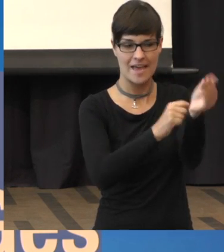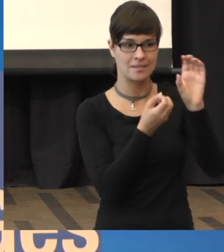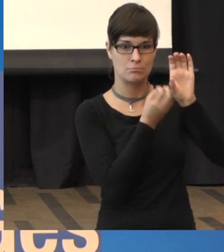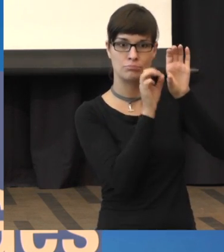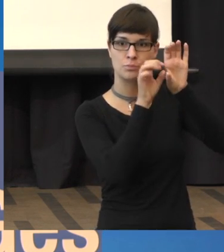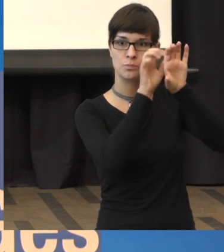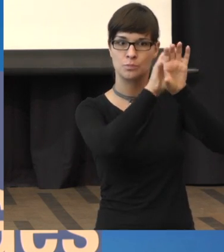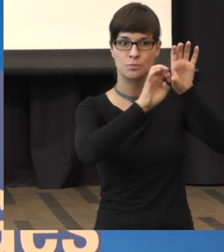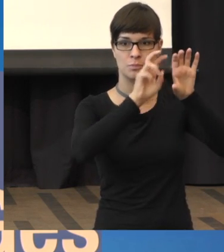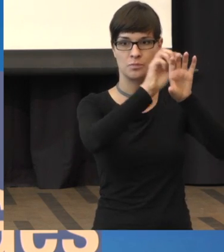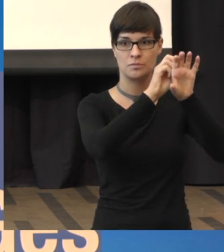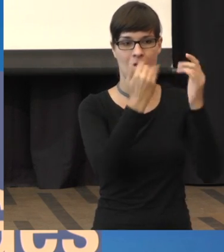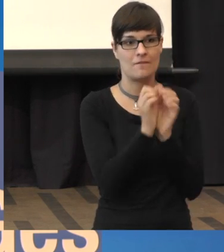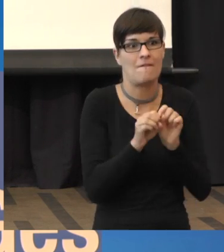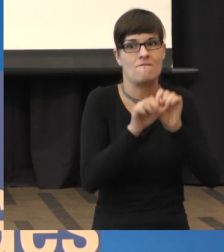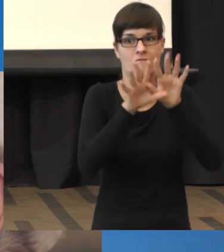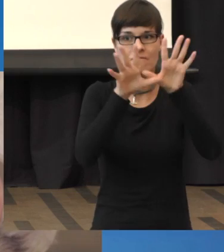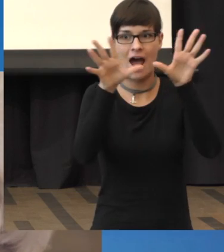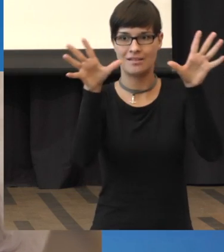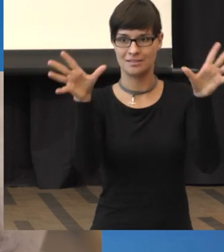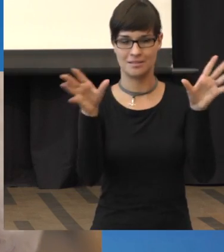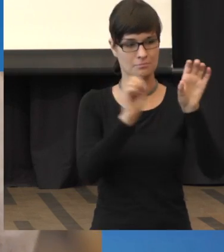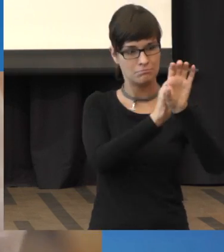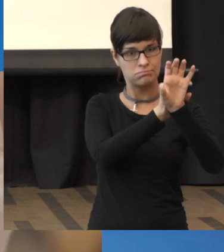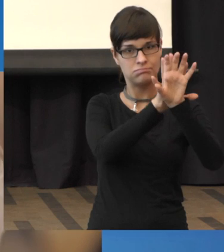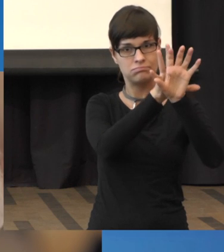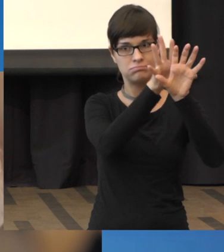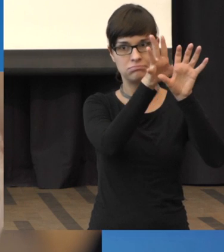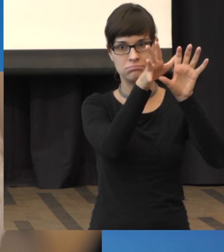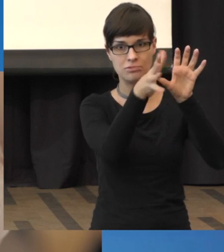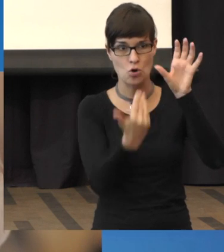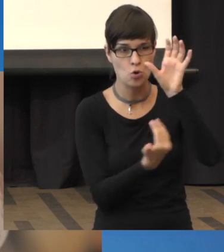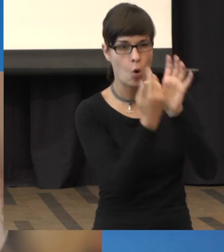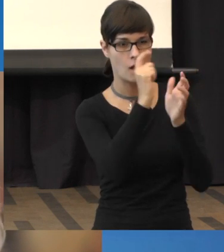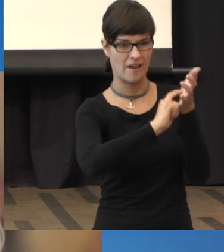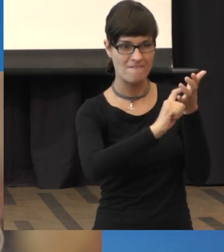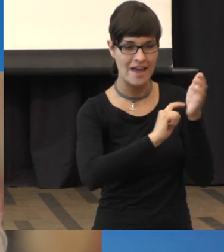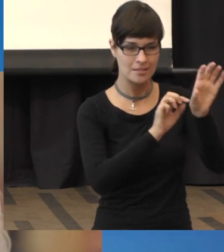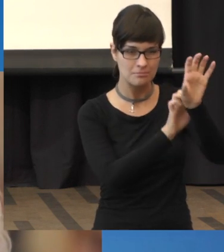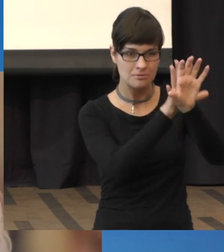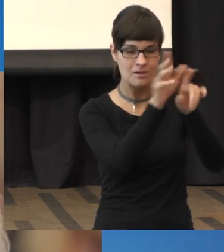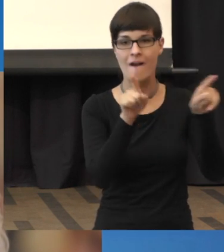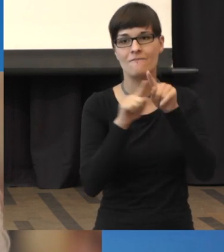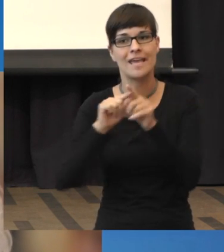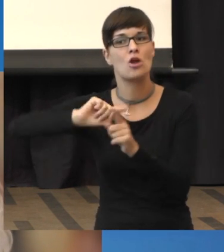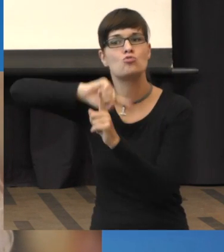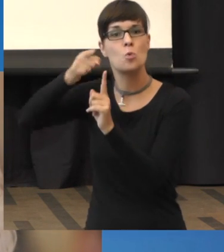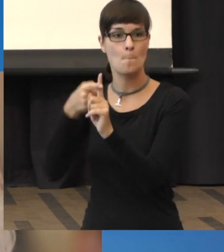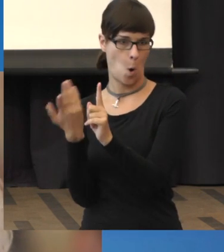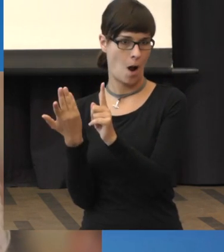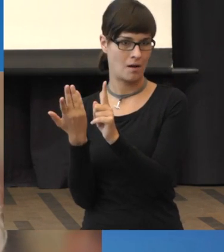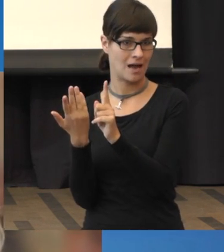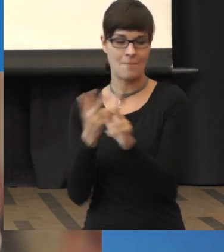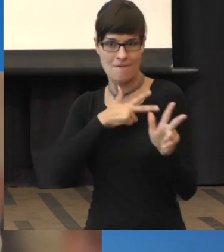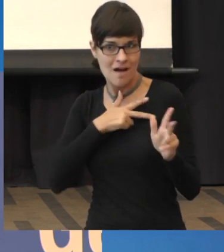diese Blutgefäße, die wachsen wie so eine Scheibe unter der Makula, wie auch bei Tumoren, hat aber mit dem Tumor nichts zu